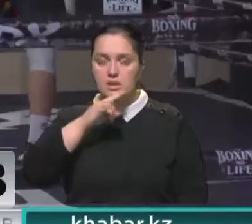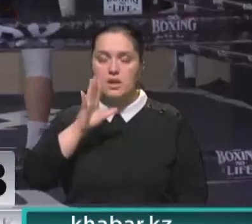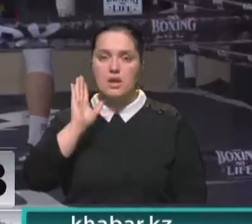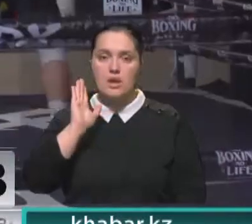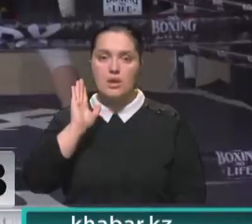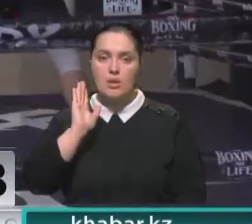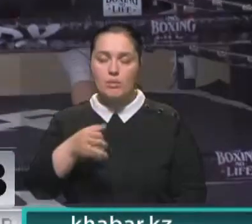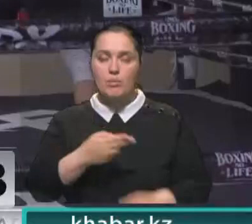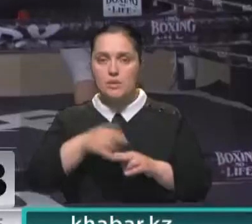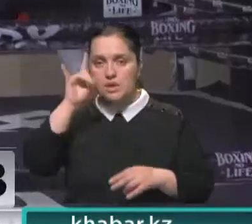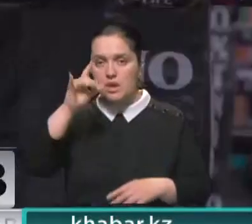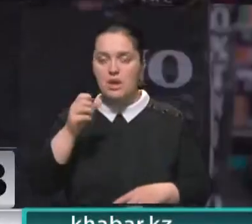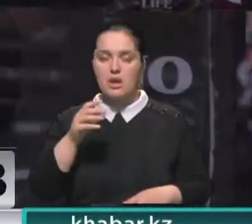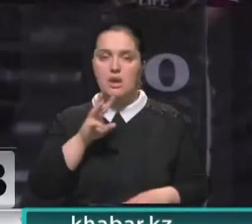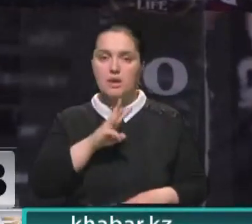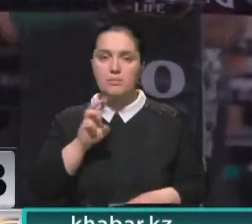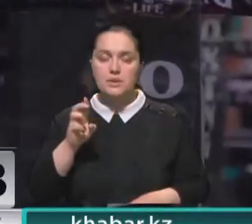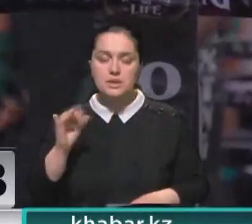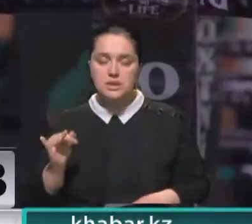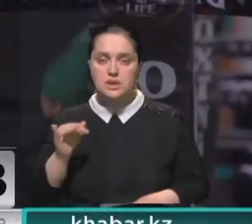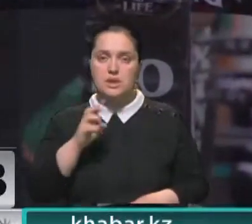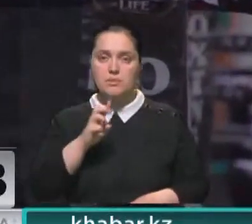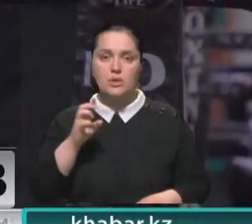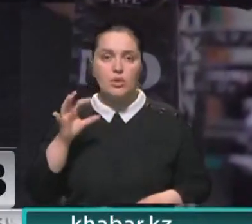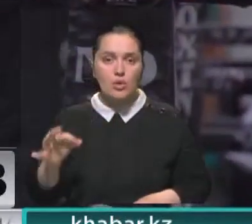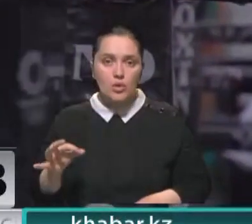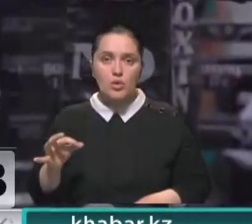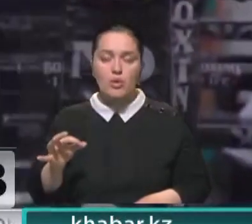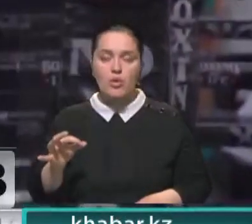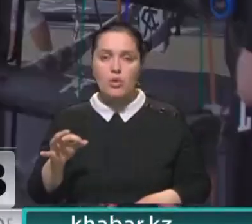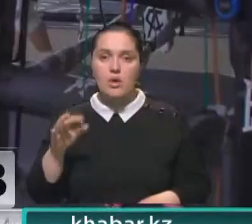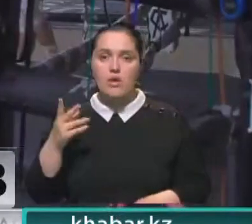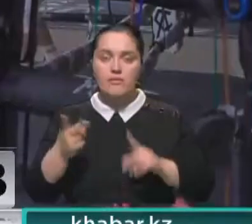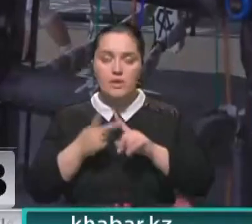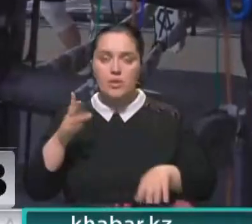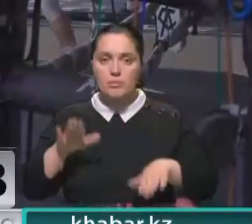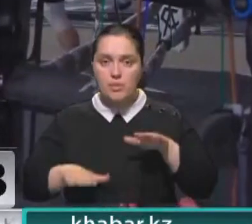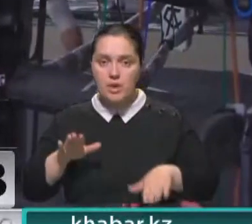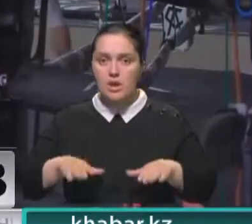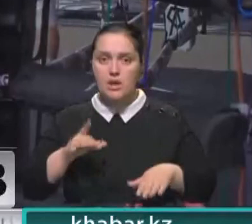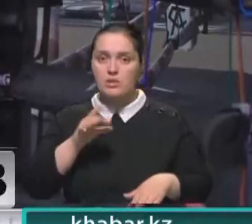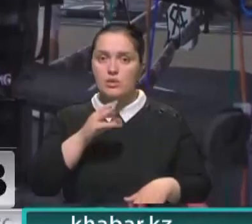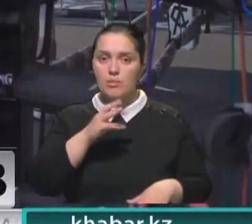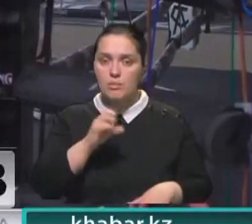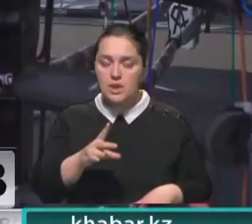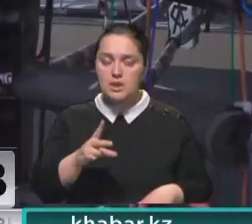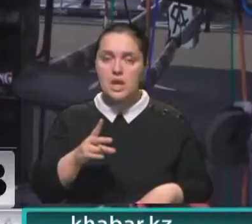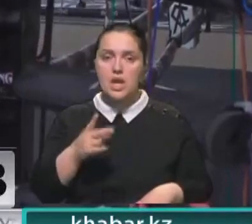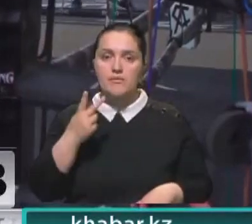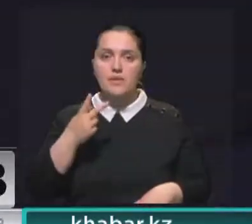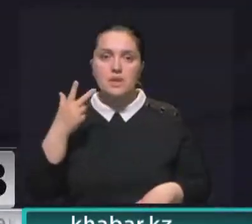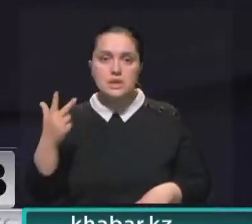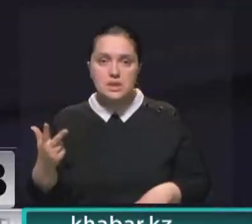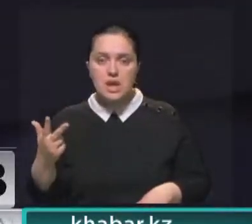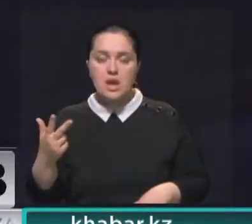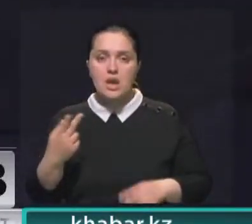андеркарте чемпиона WBC и WBO во втором легчайшем весе Стивена Фултона и Даниэля Романа. В 23-летнем проспекте